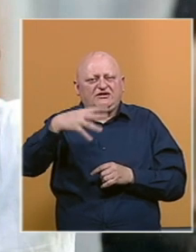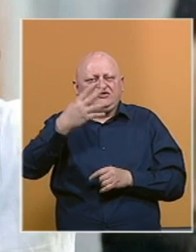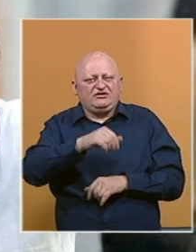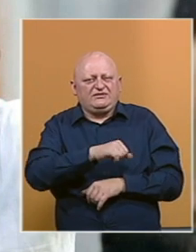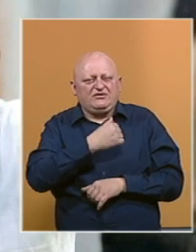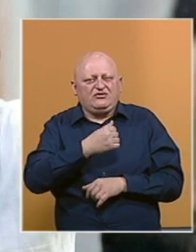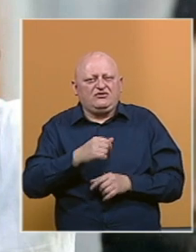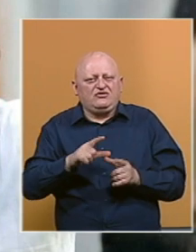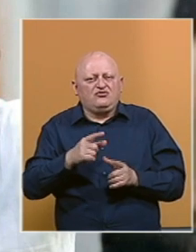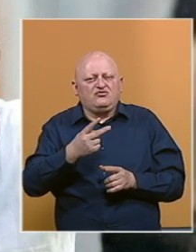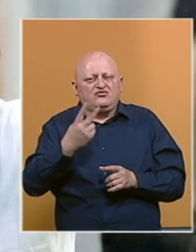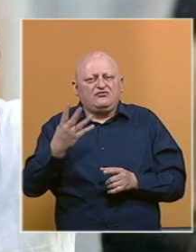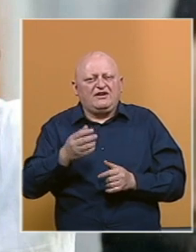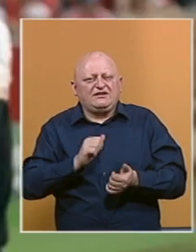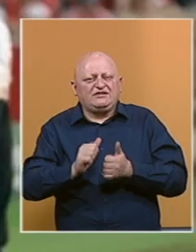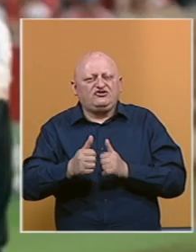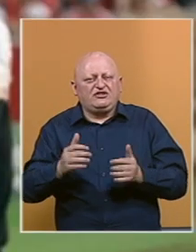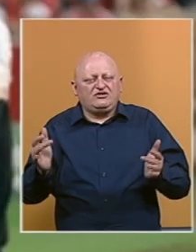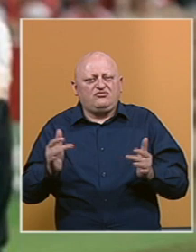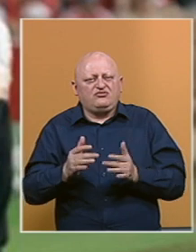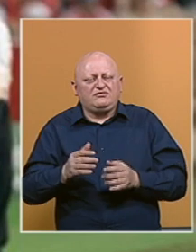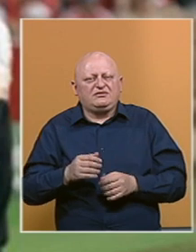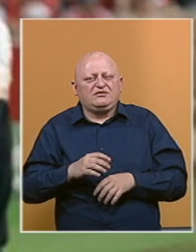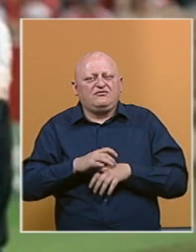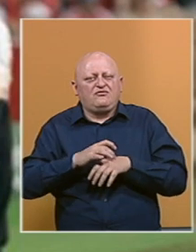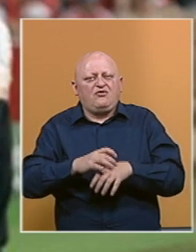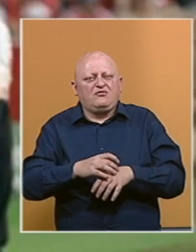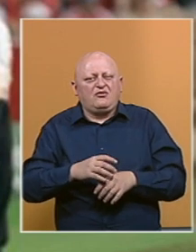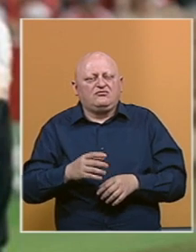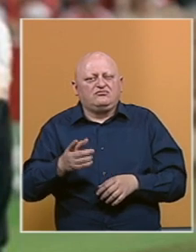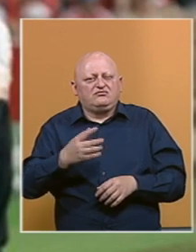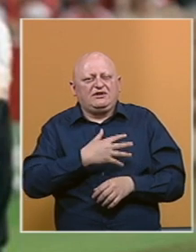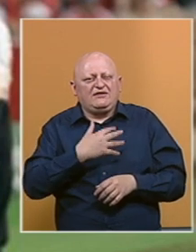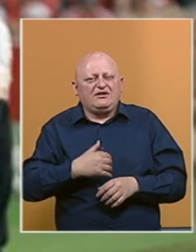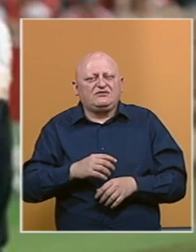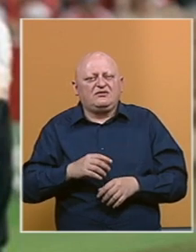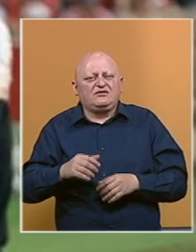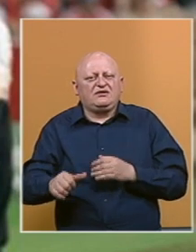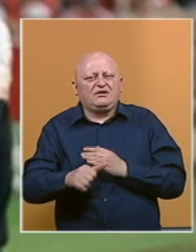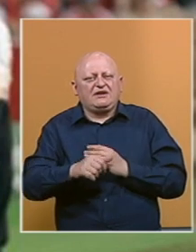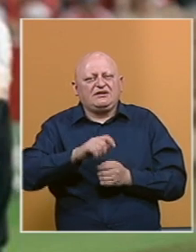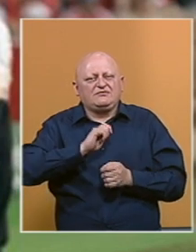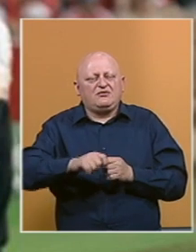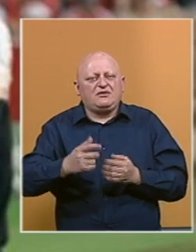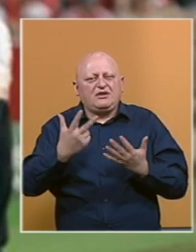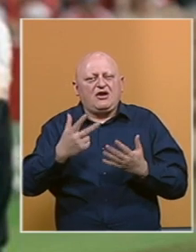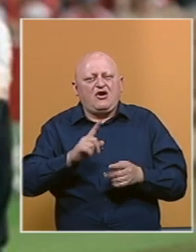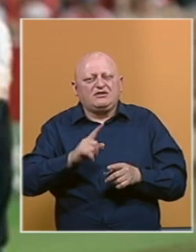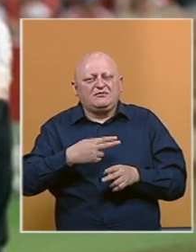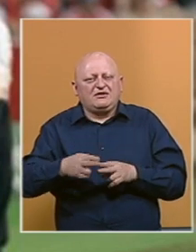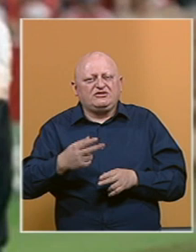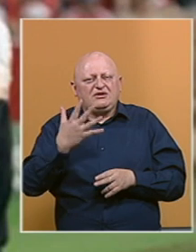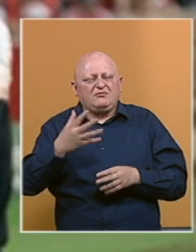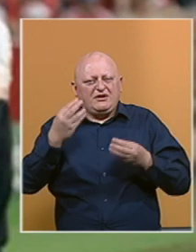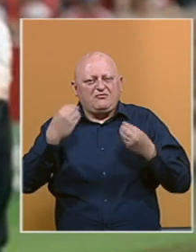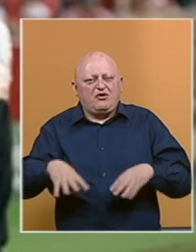2004. godine. U 24 utakmice za Kormilom Vatrenih ostvario je 11 pobjeda, 8